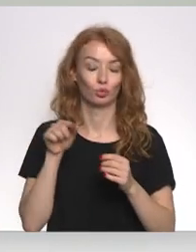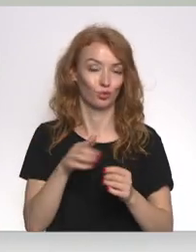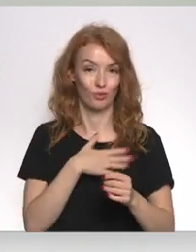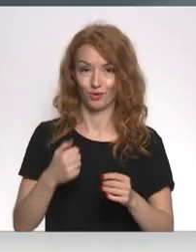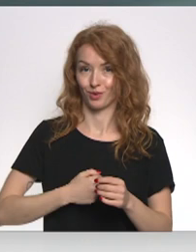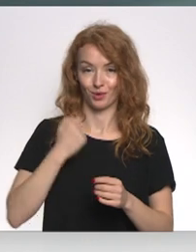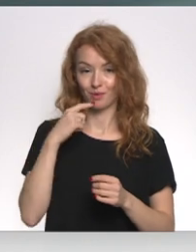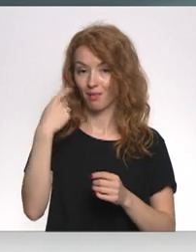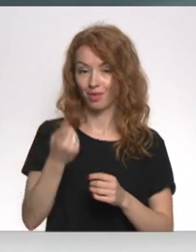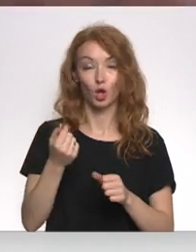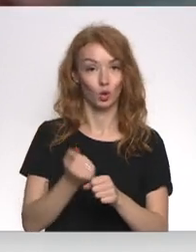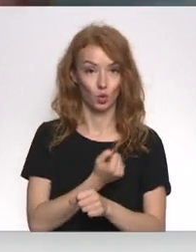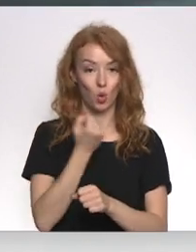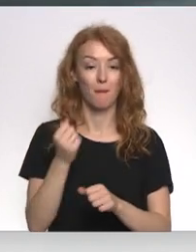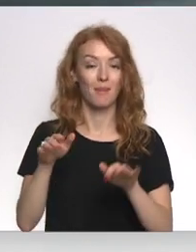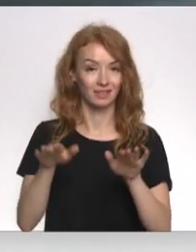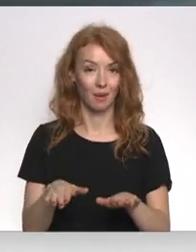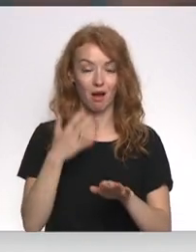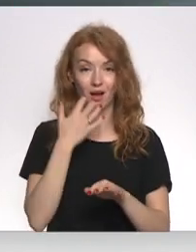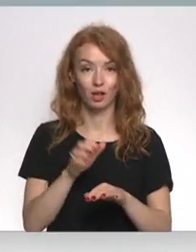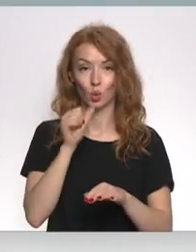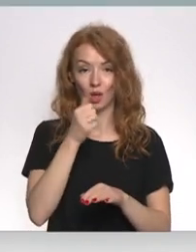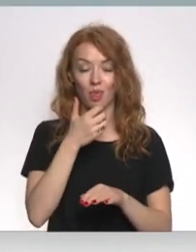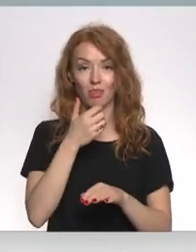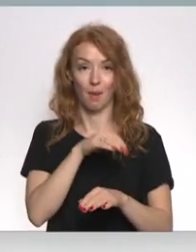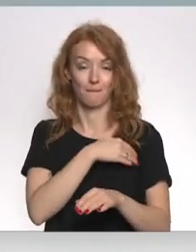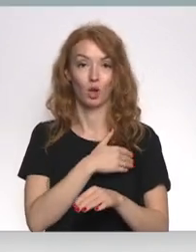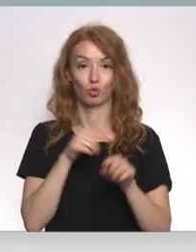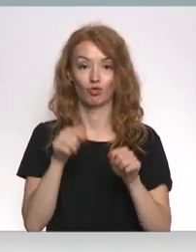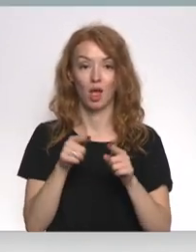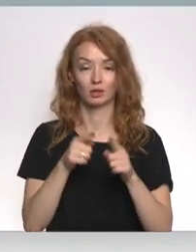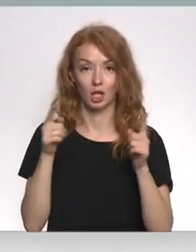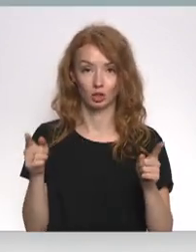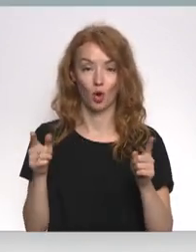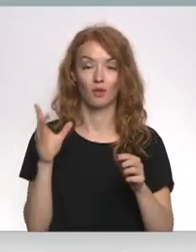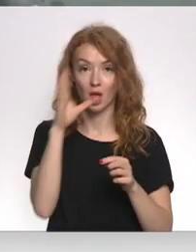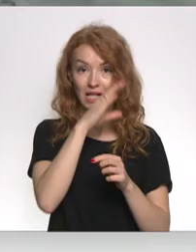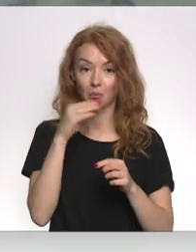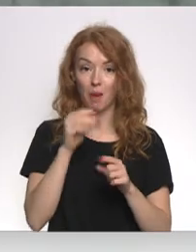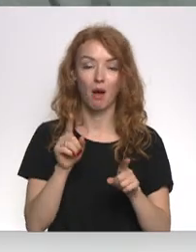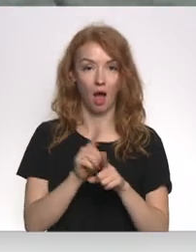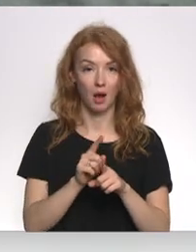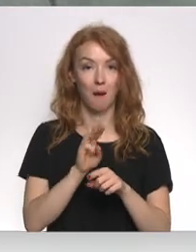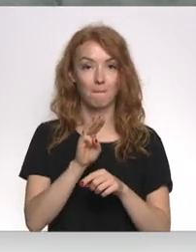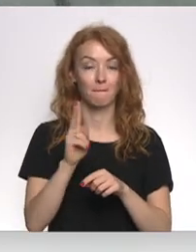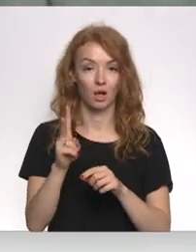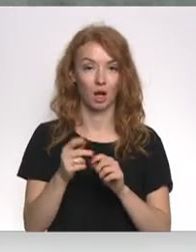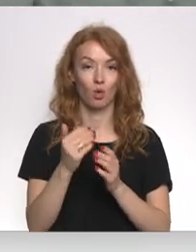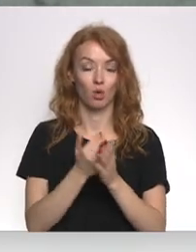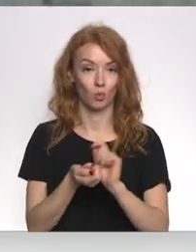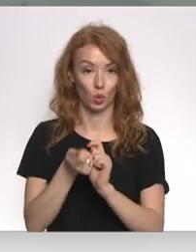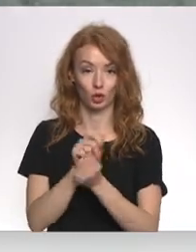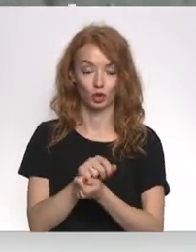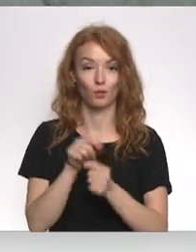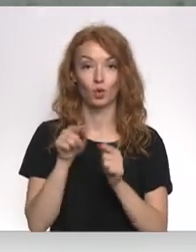grūti teikt. Tomēr zemā, ka karstā ūdens temperatūras šajā apkuras sezonā iespējama arī pēc ministru kabineta grozījumiem.